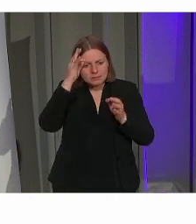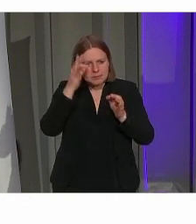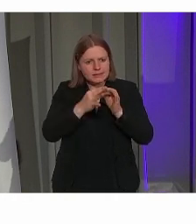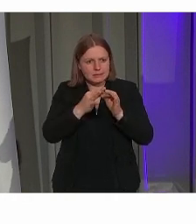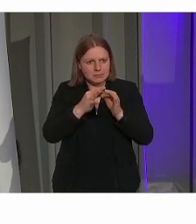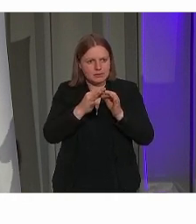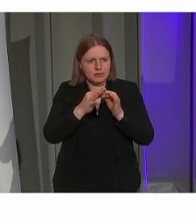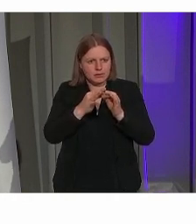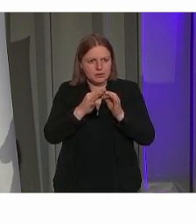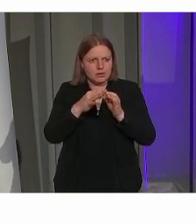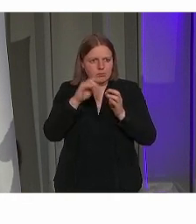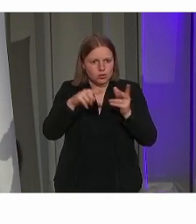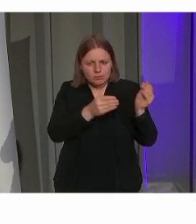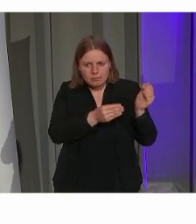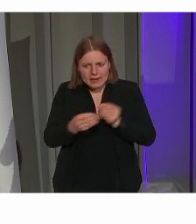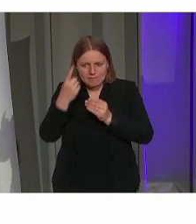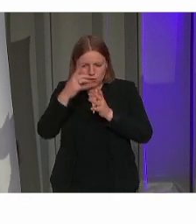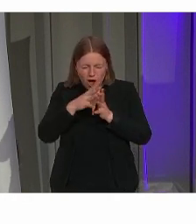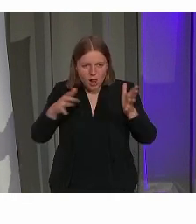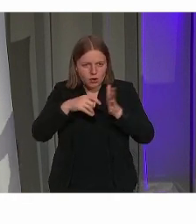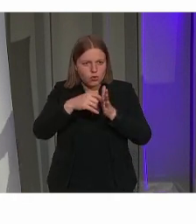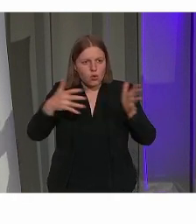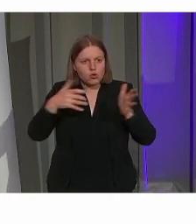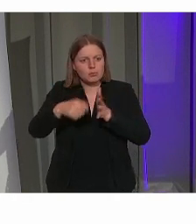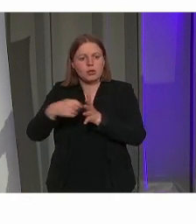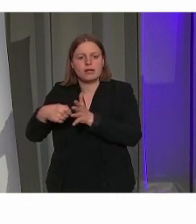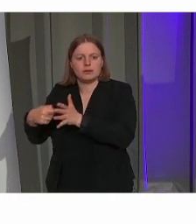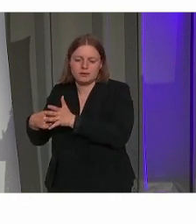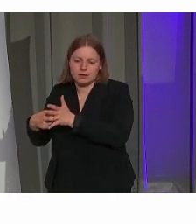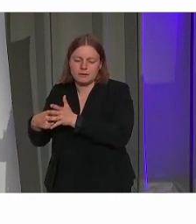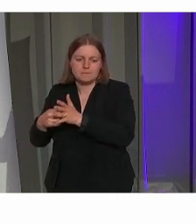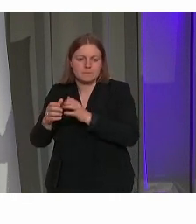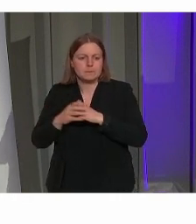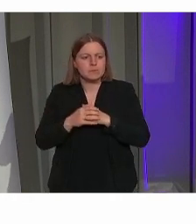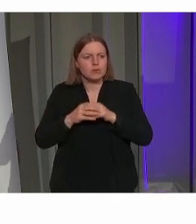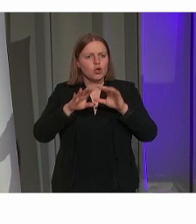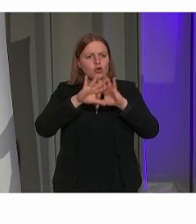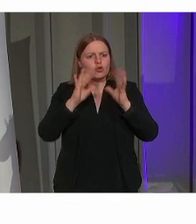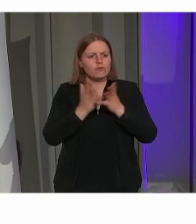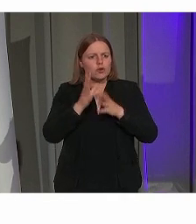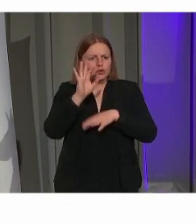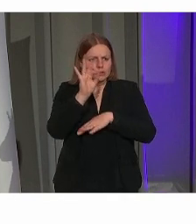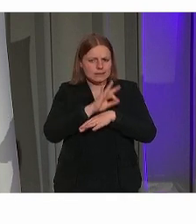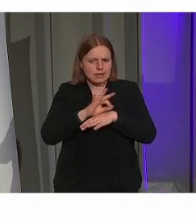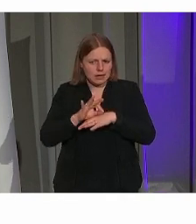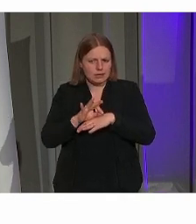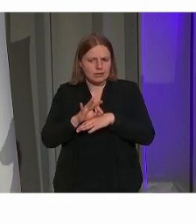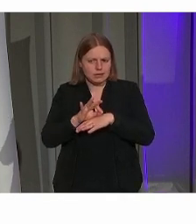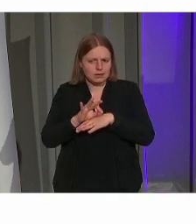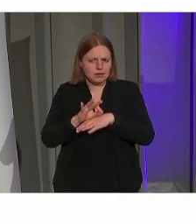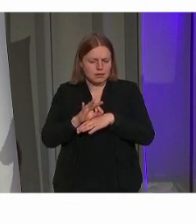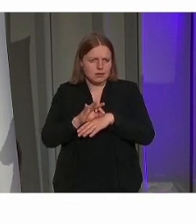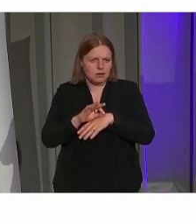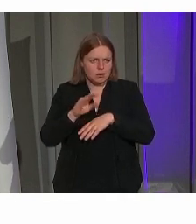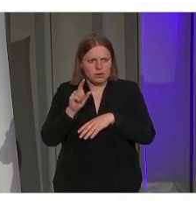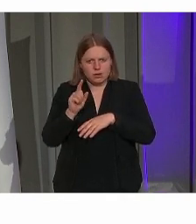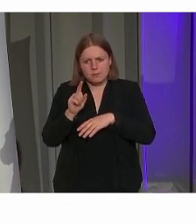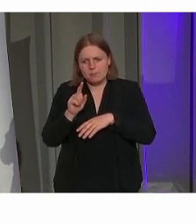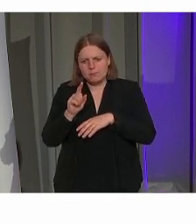meegenomen wordt in grote projecten. Universal design moet eigenlijk